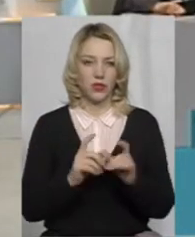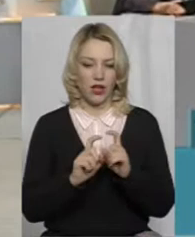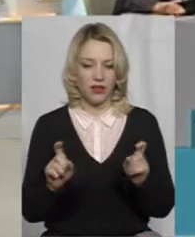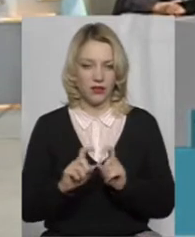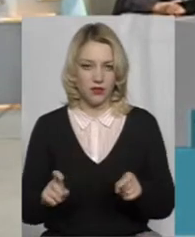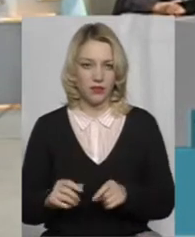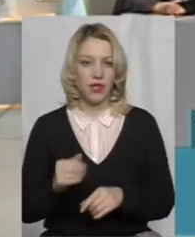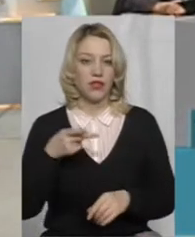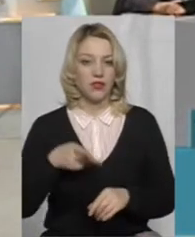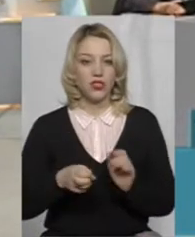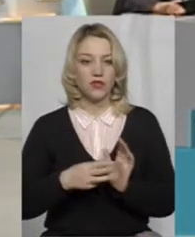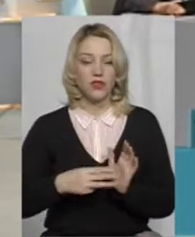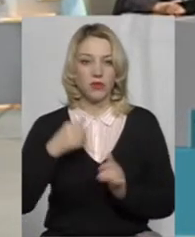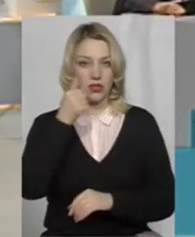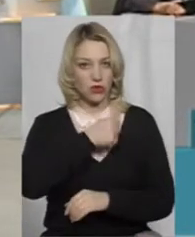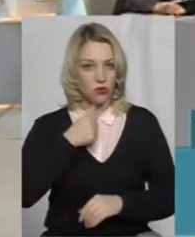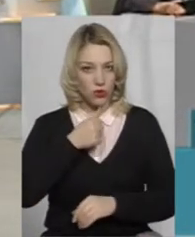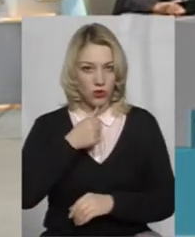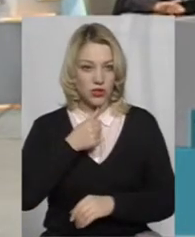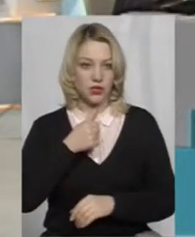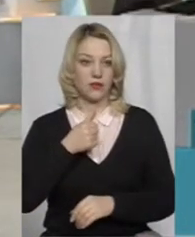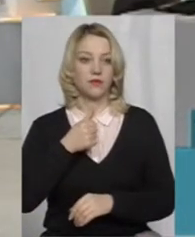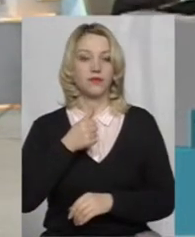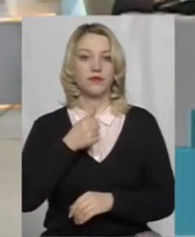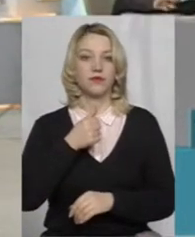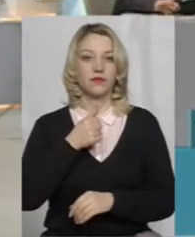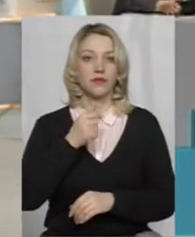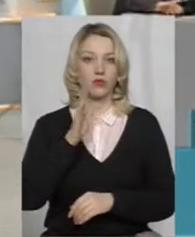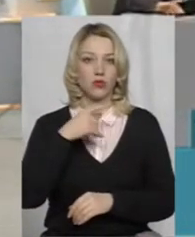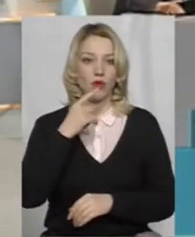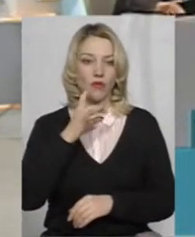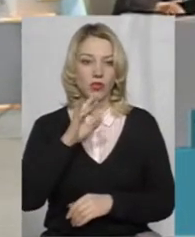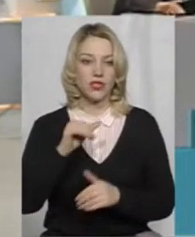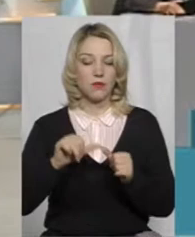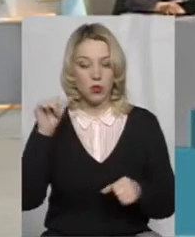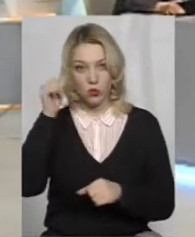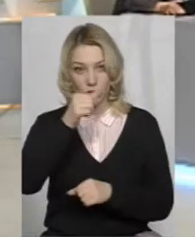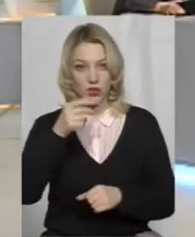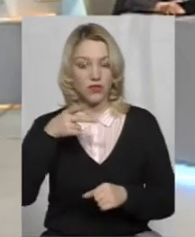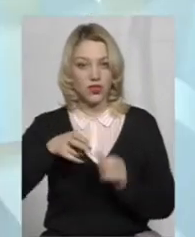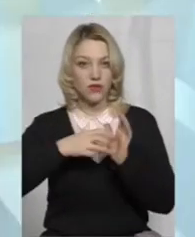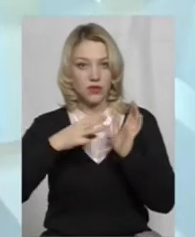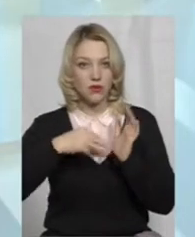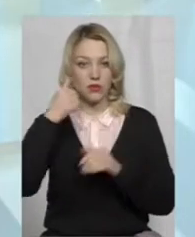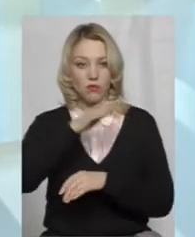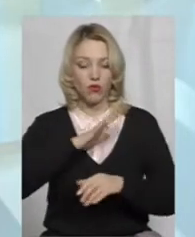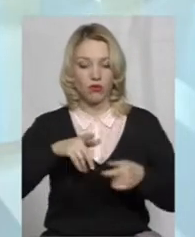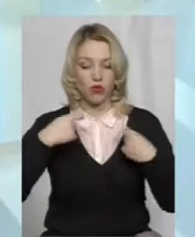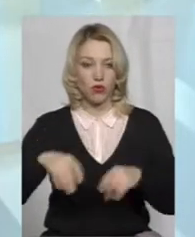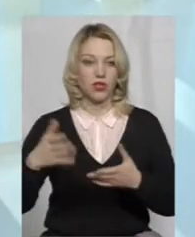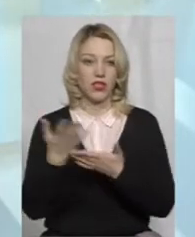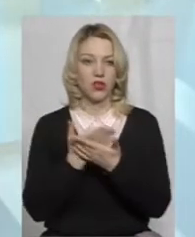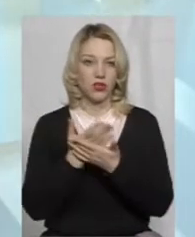Ну, 2018 році був проданий